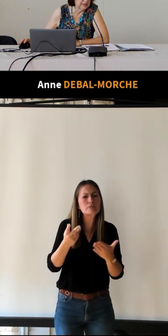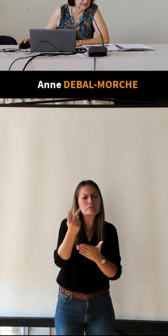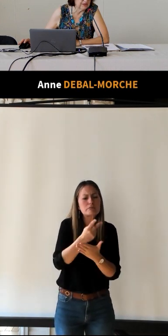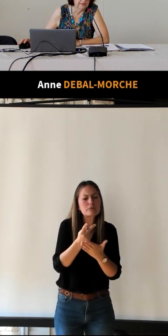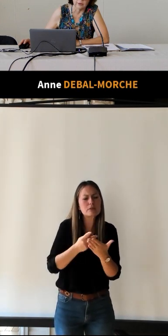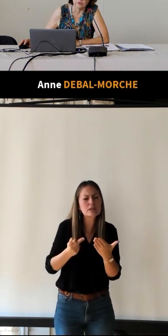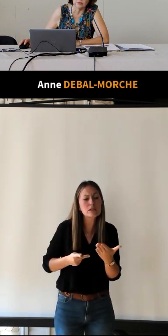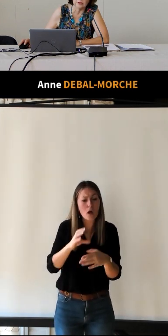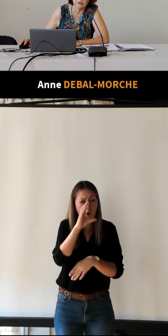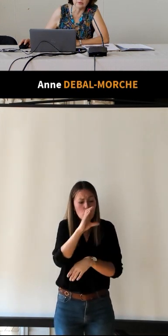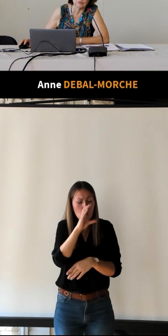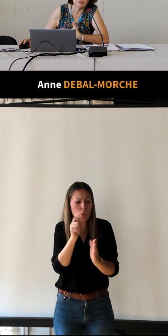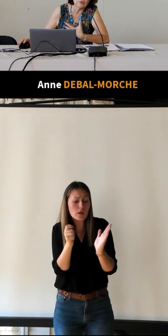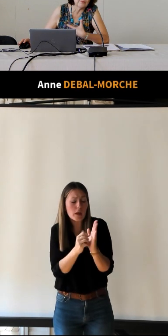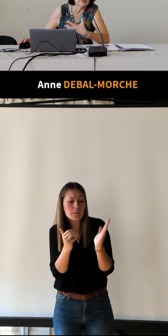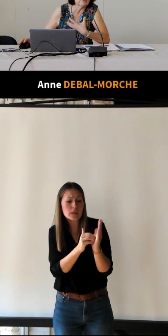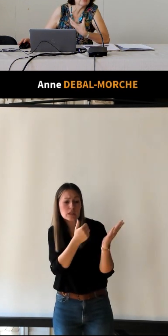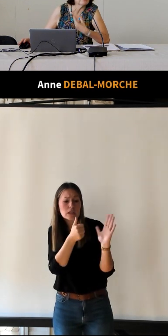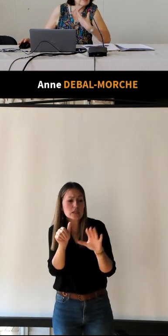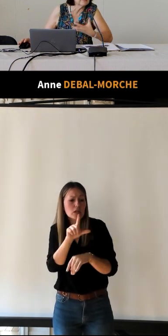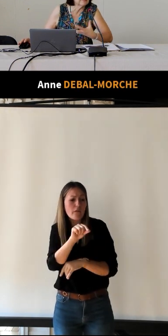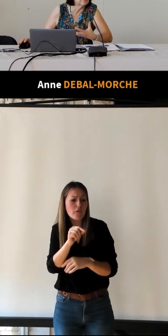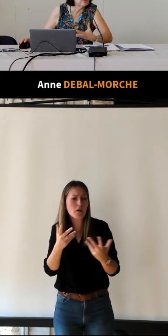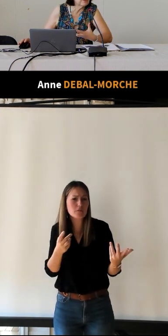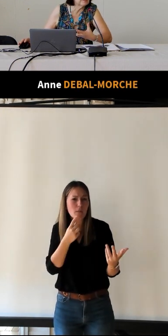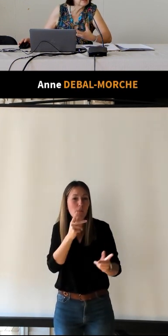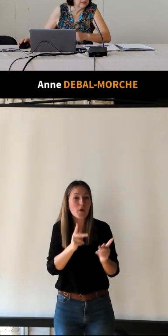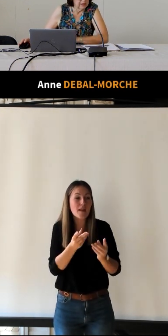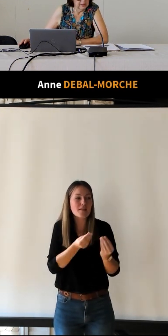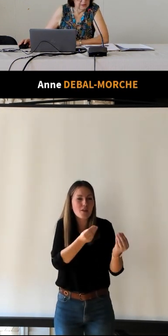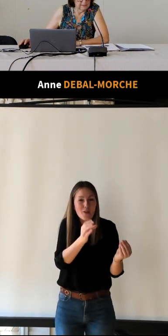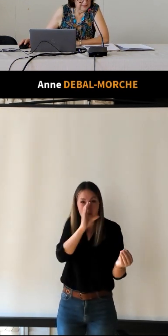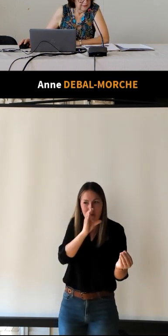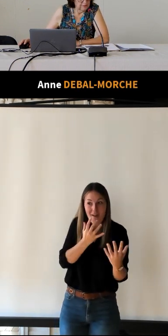de 1620. Donc, je pense, curieux peut-être au sens de qui attire la curiosité.